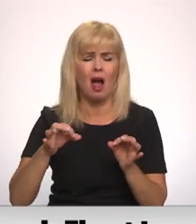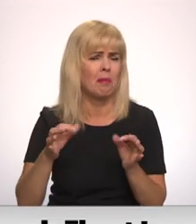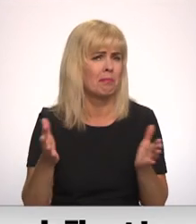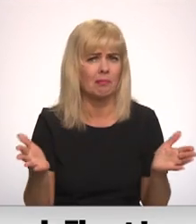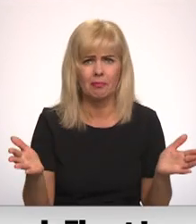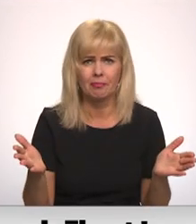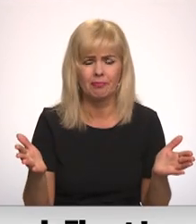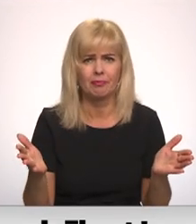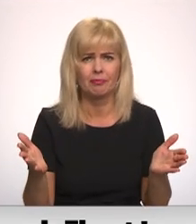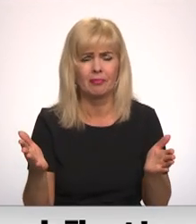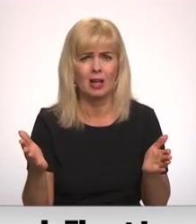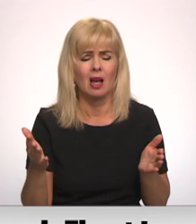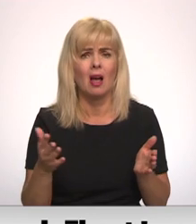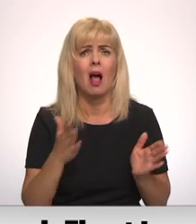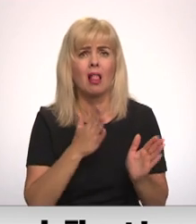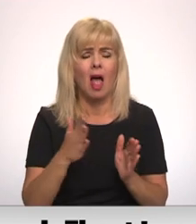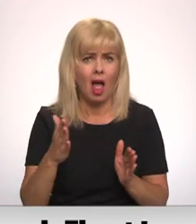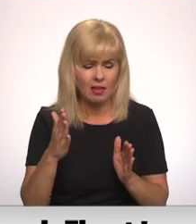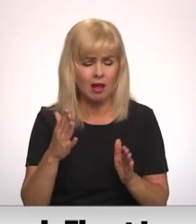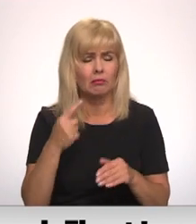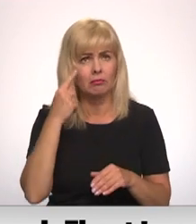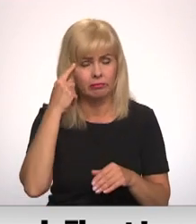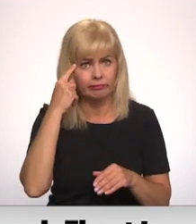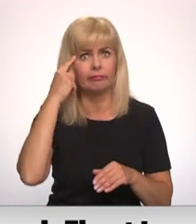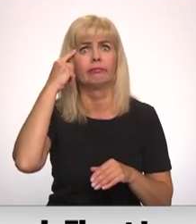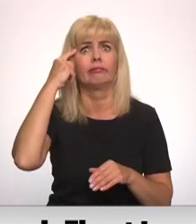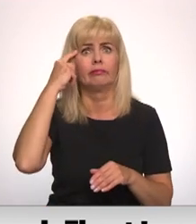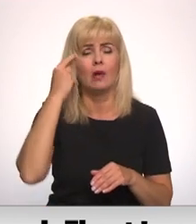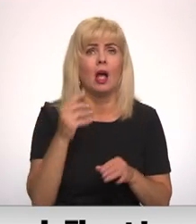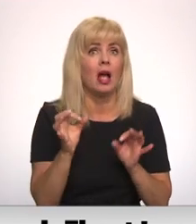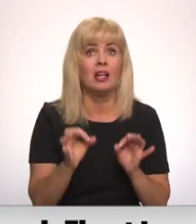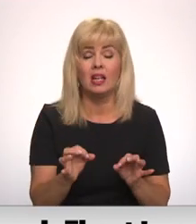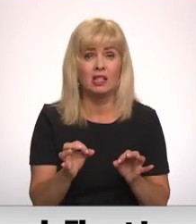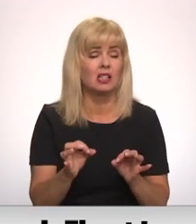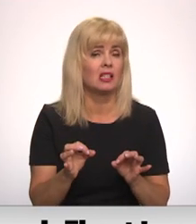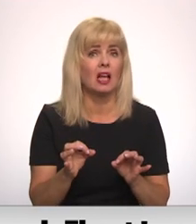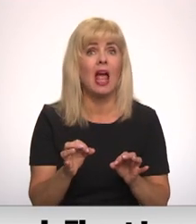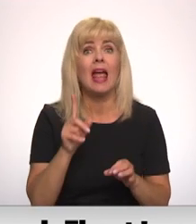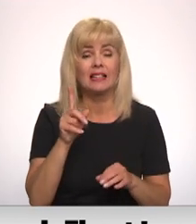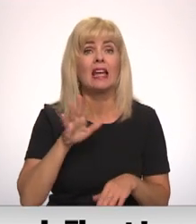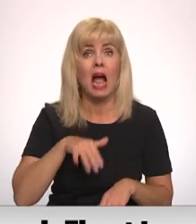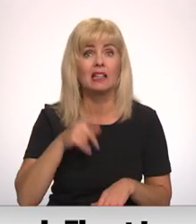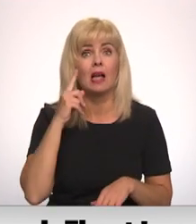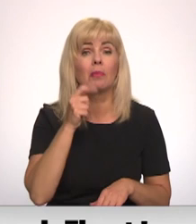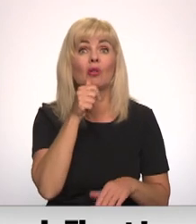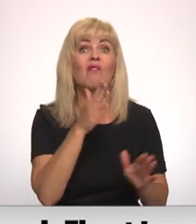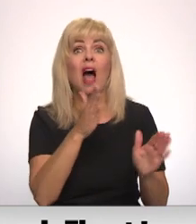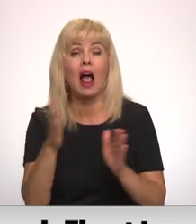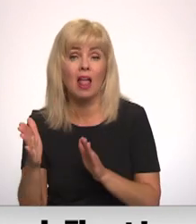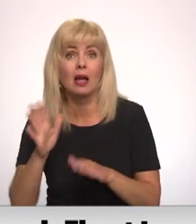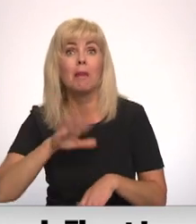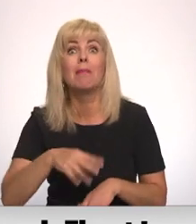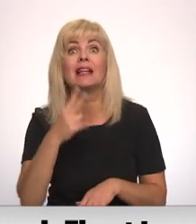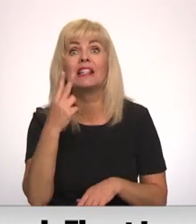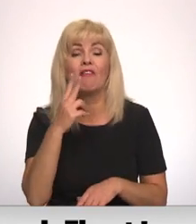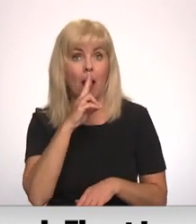Tad lēnām sāka nākt apjaulesim, bet tā īsti jau sapratu vēl vēlāk. Kādām divām